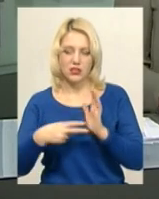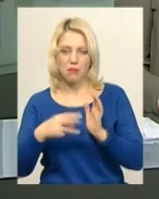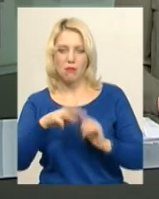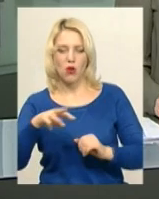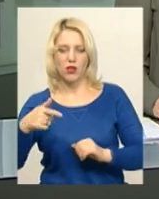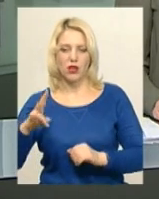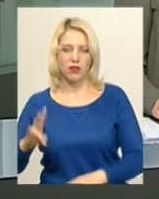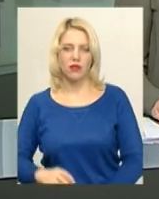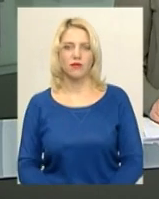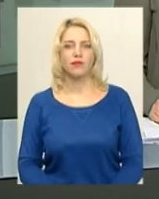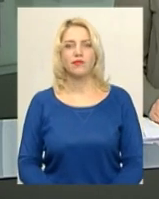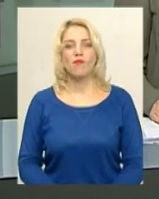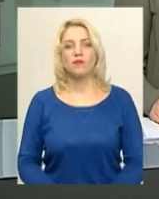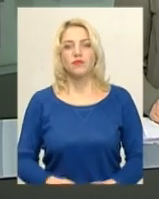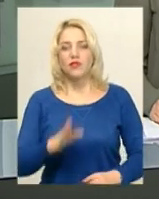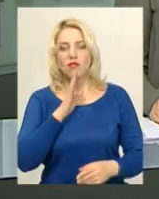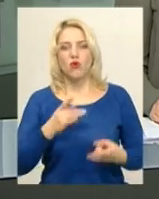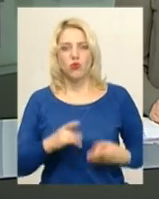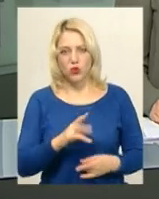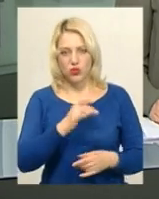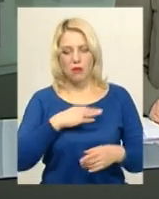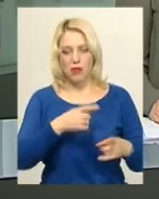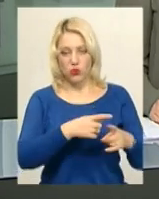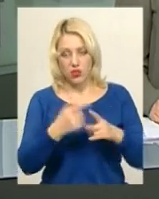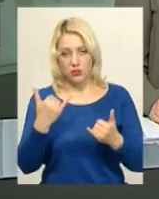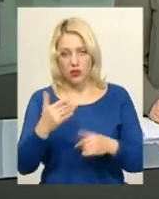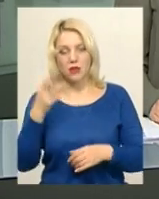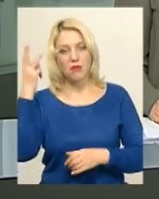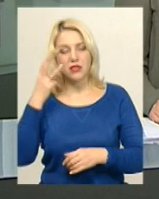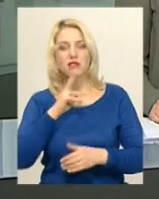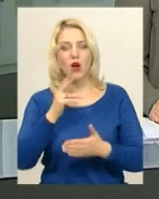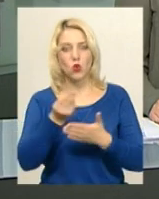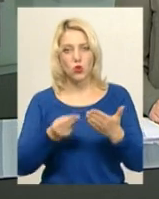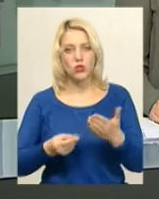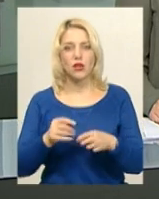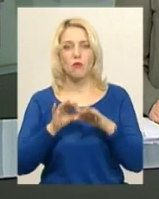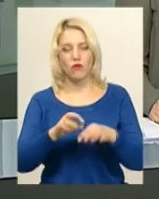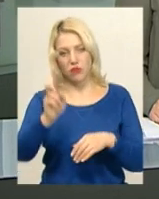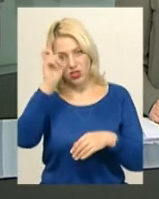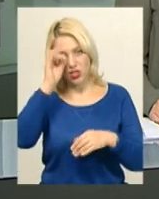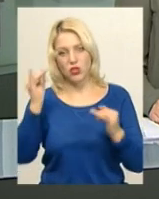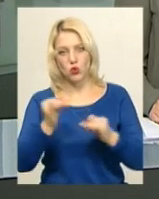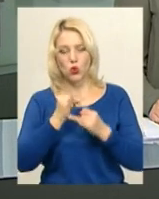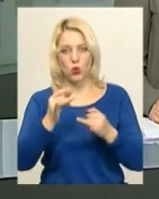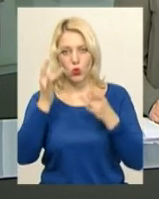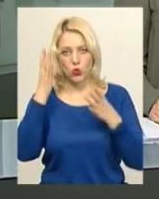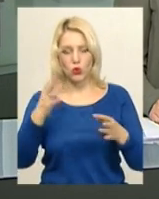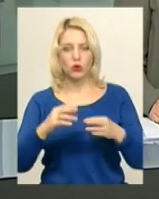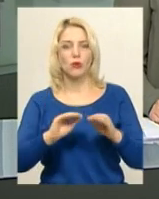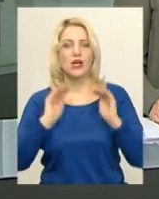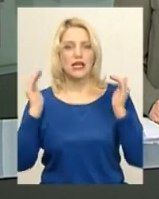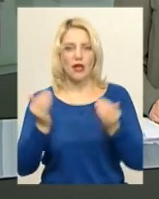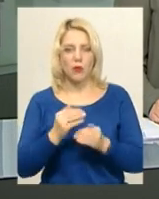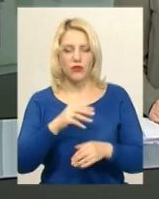Уродженка Білорусі, а тепер хмельницька художниця Тетяна Цимбарецька, провела в Державному історико-культурному заповіднику